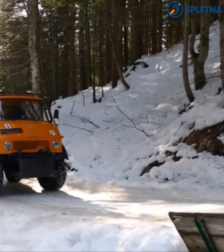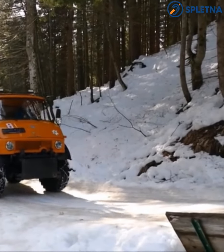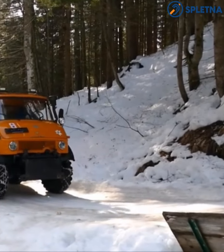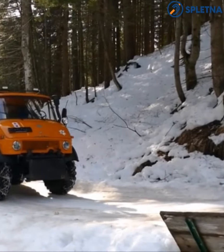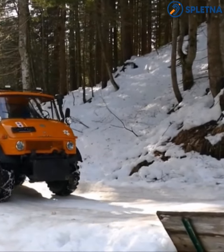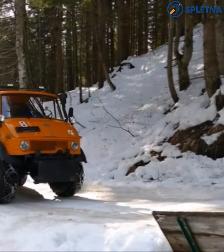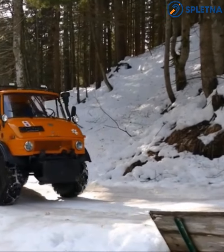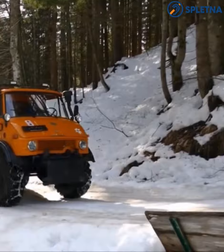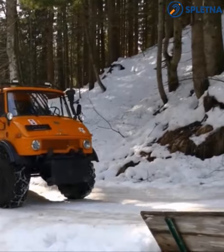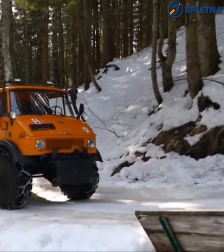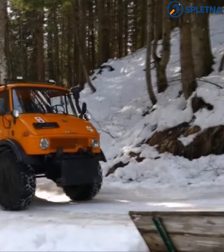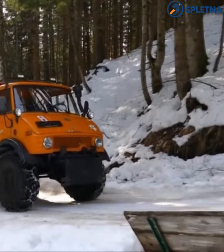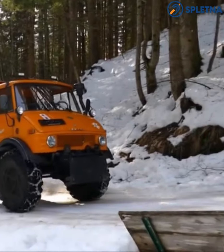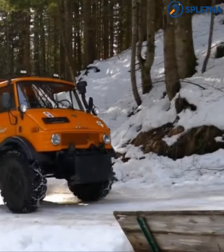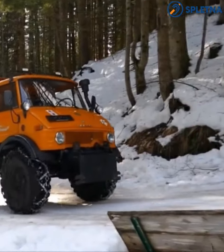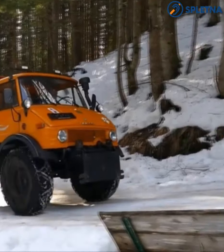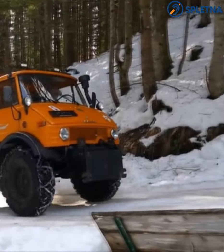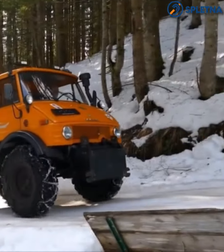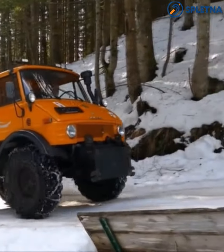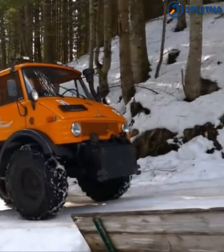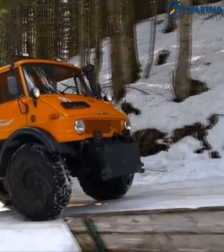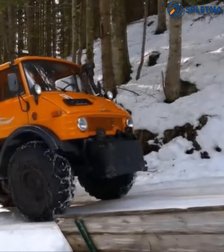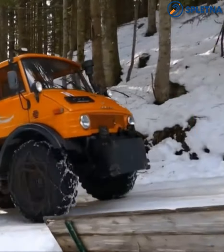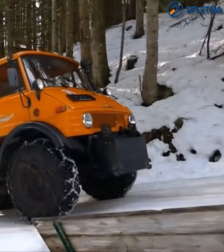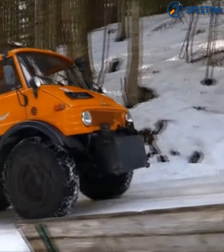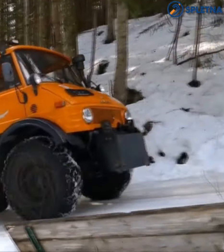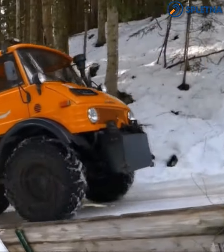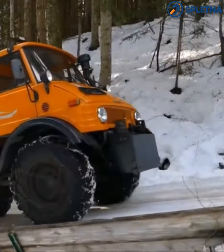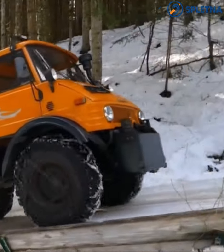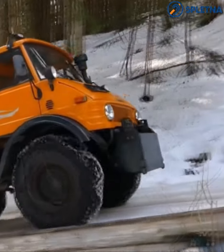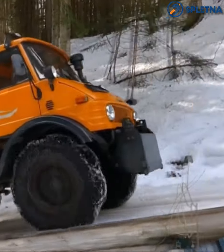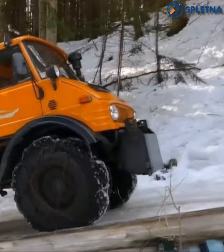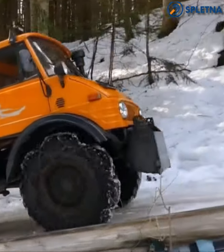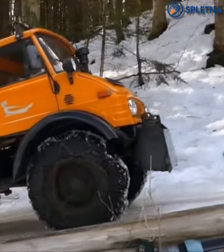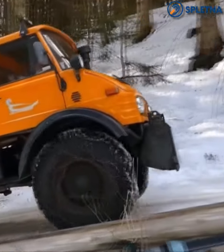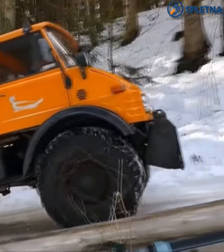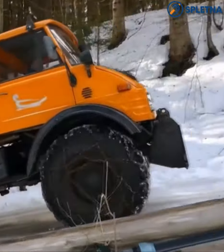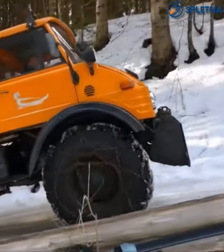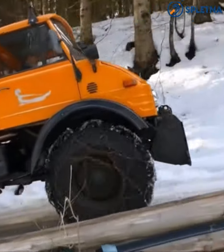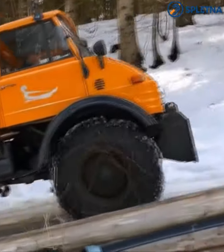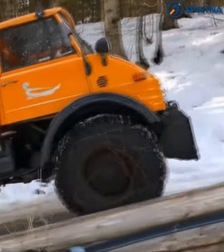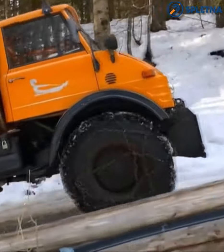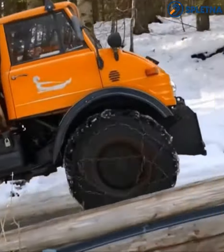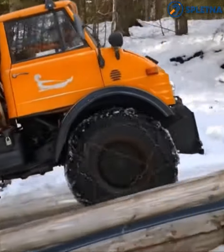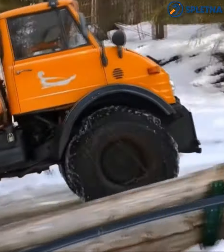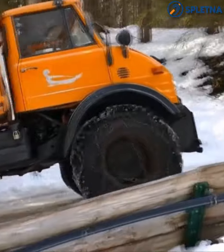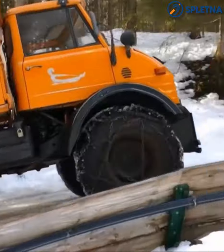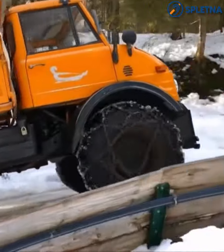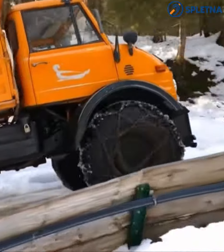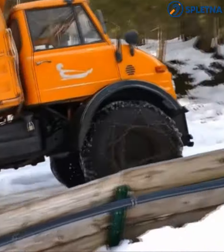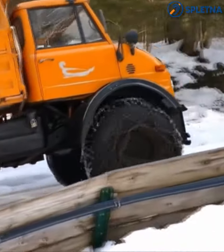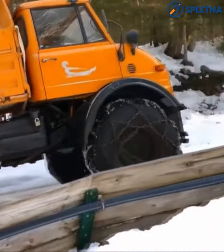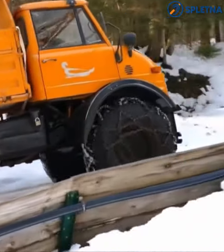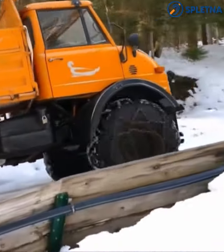Hvala še eno prijateljih prispevkov, nekaj nej.